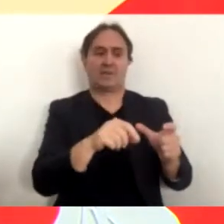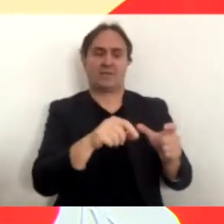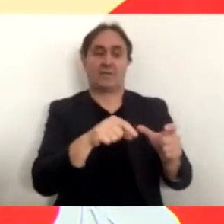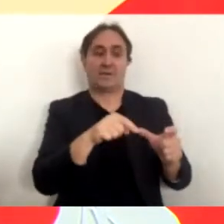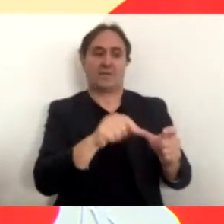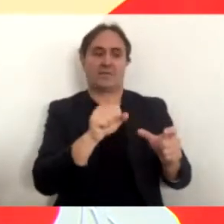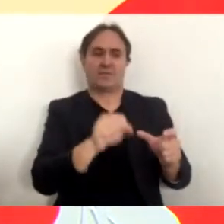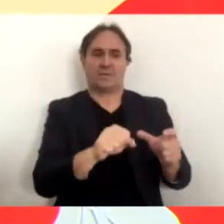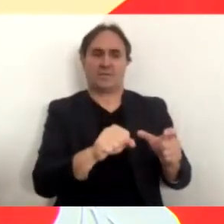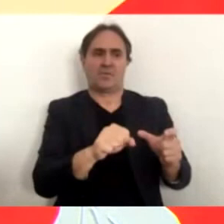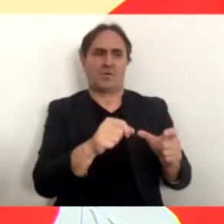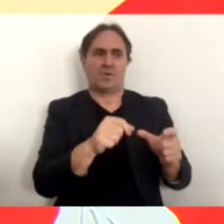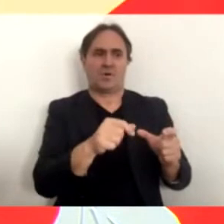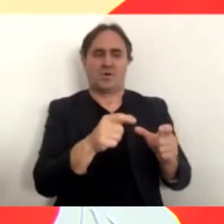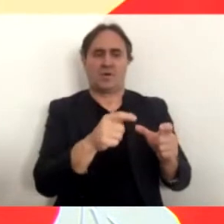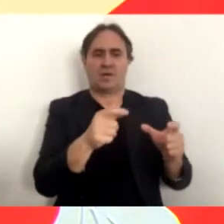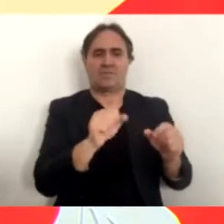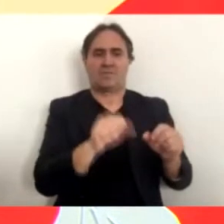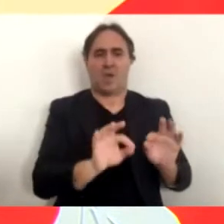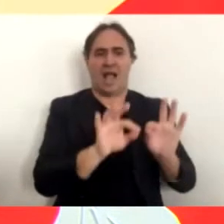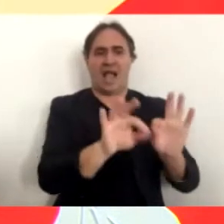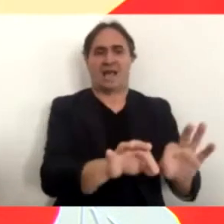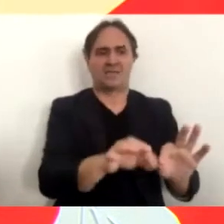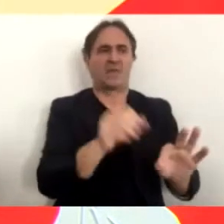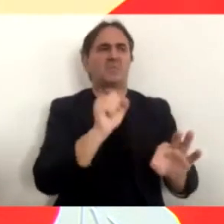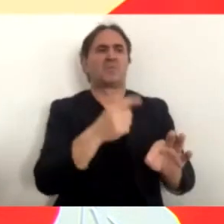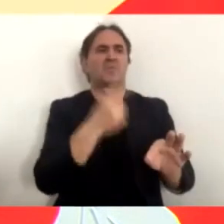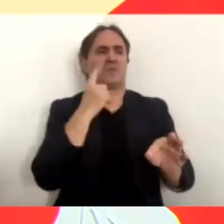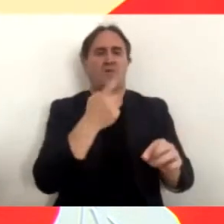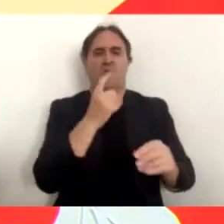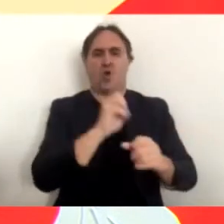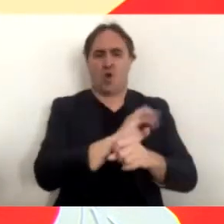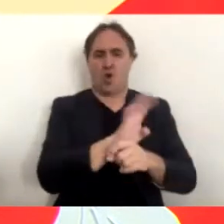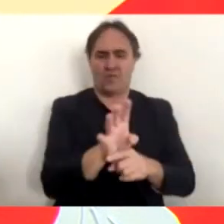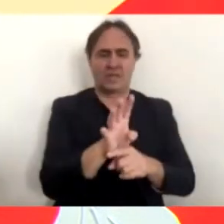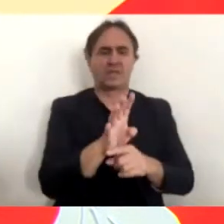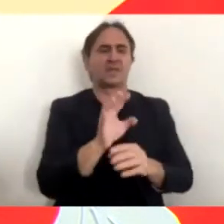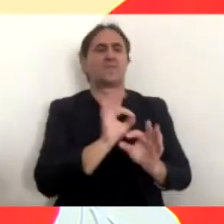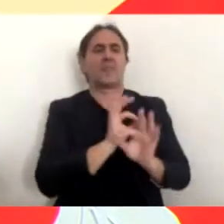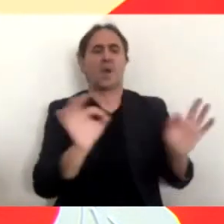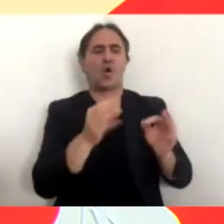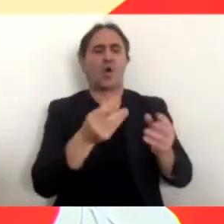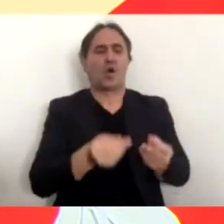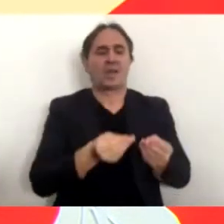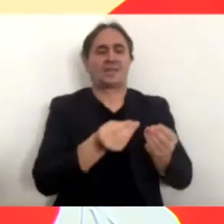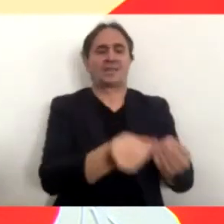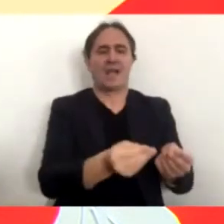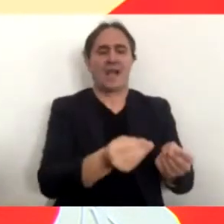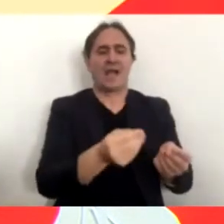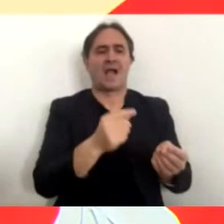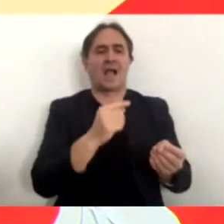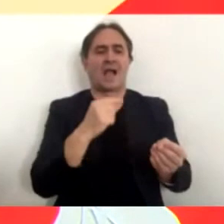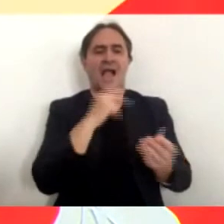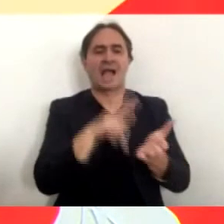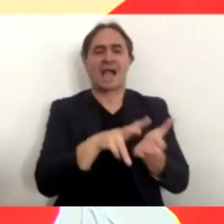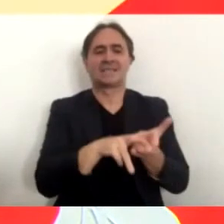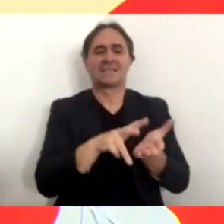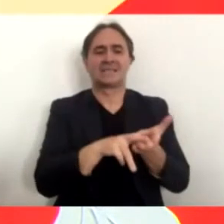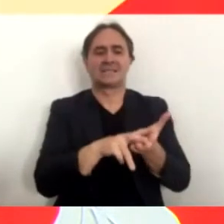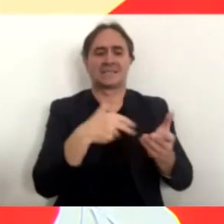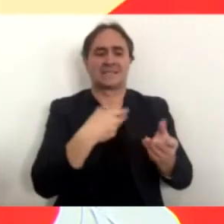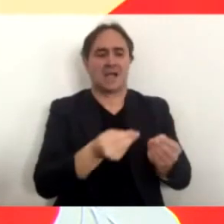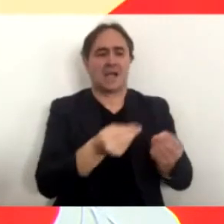fenomeni di long covid sia per garantire loro adeguato mantenimento della